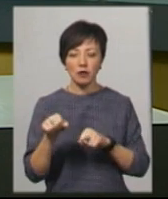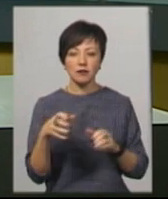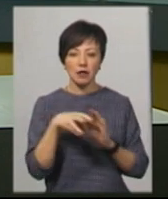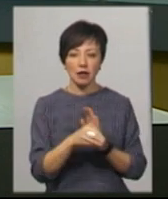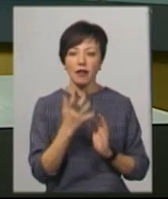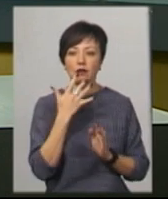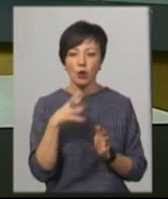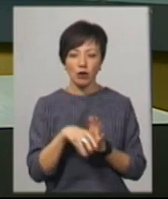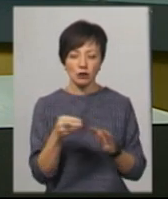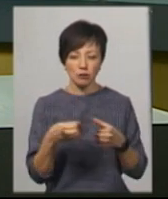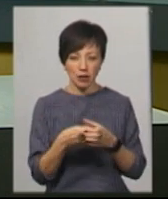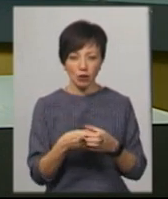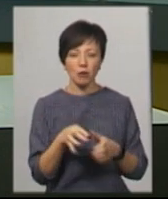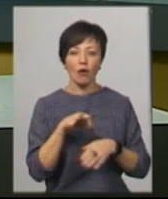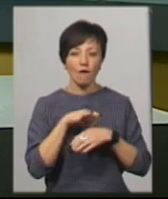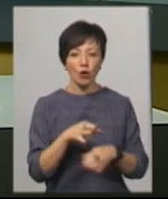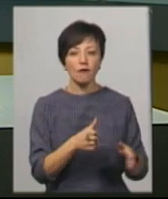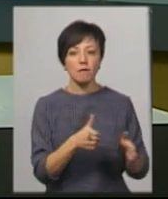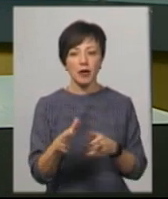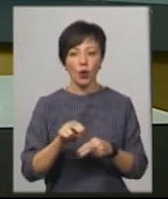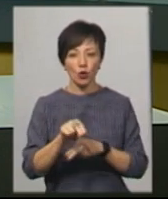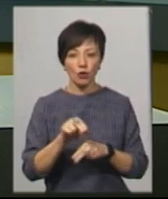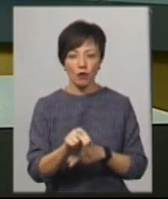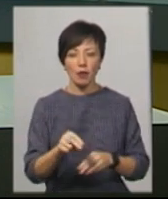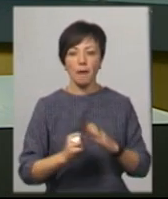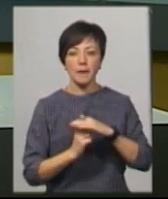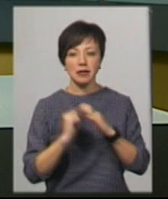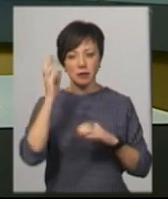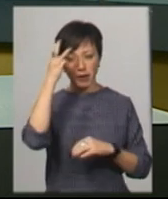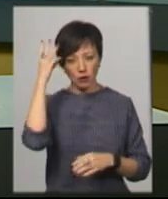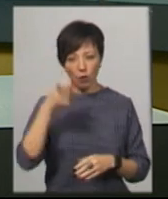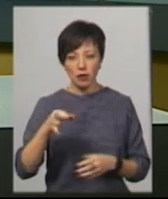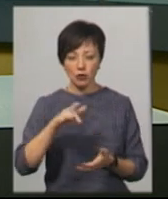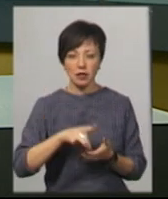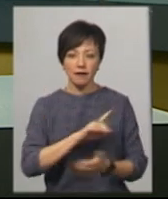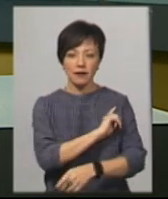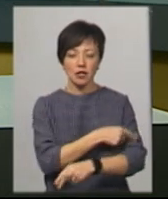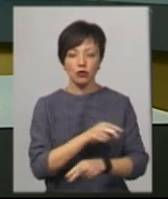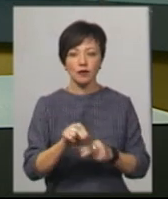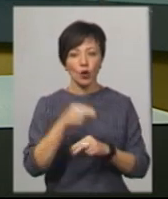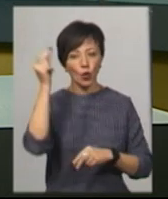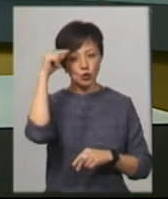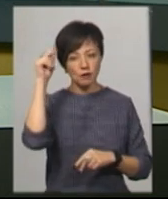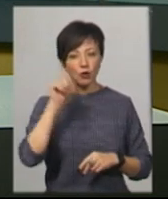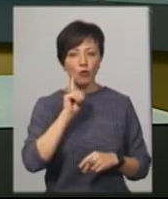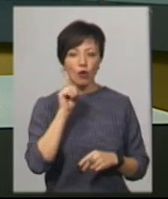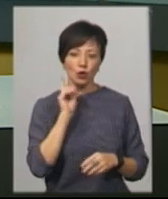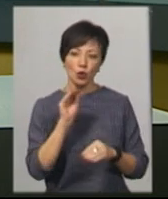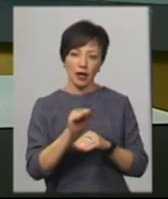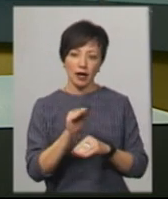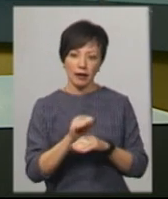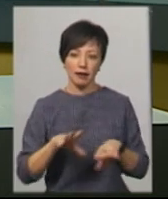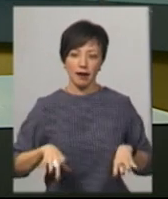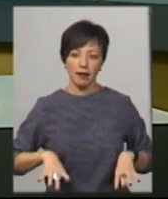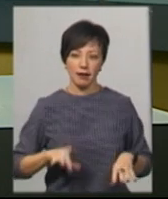національної збірної. Крім того, проводив підготовку і на базі Хмельницького обласного центру фізичного виховання учнівської молоді, додає Максим